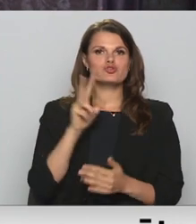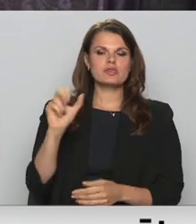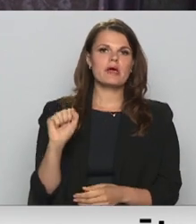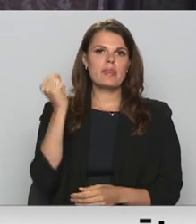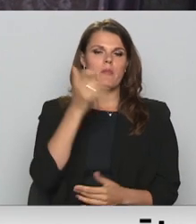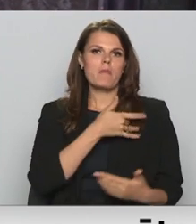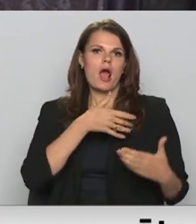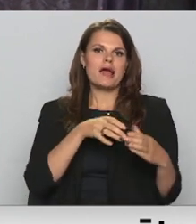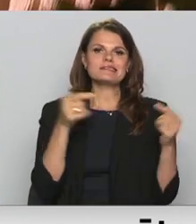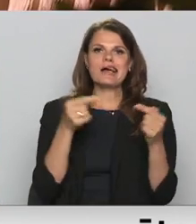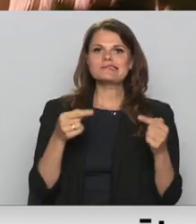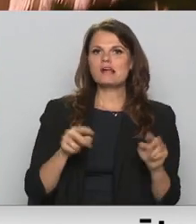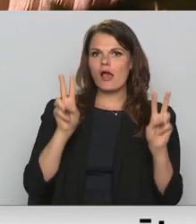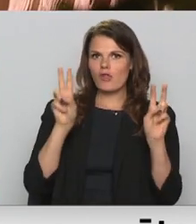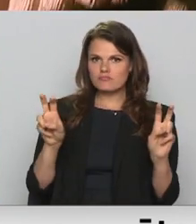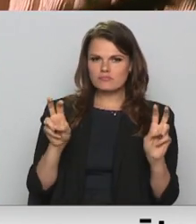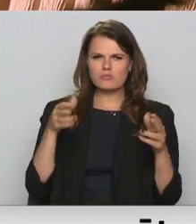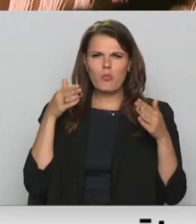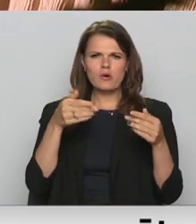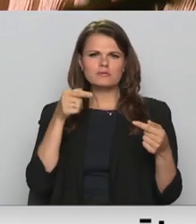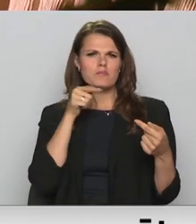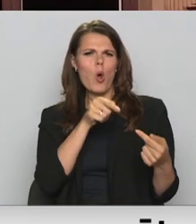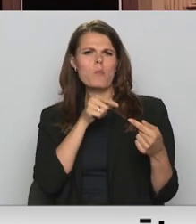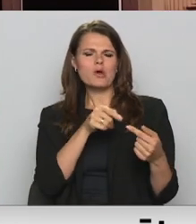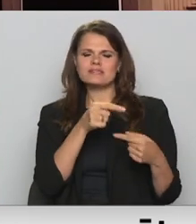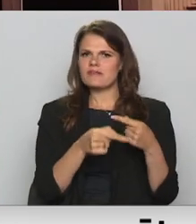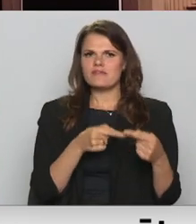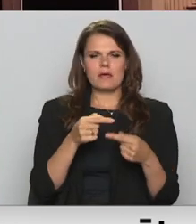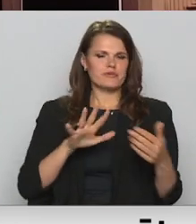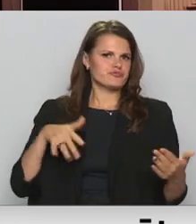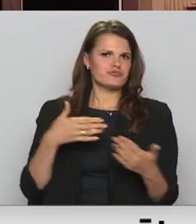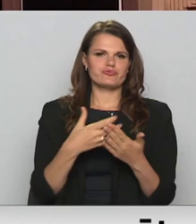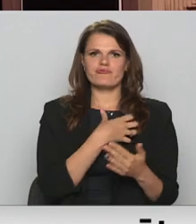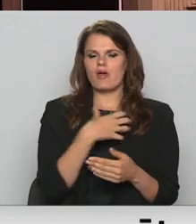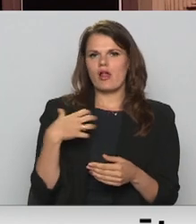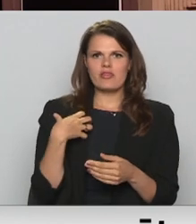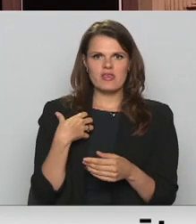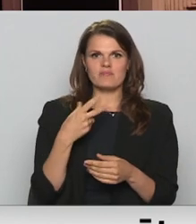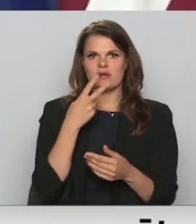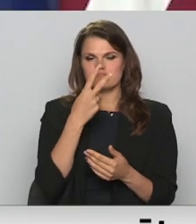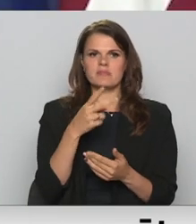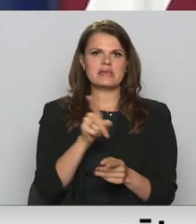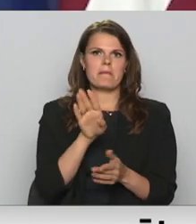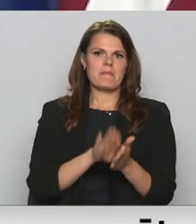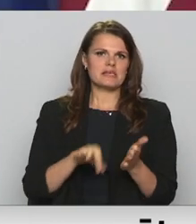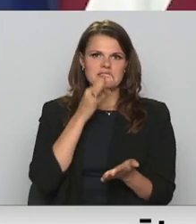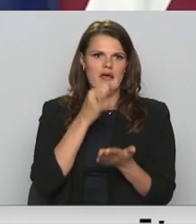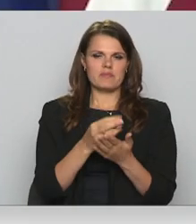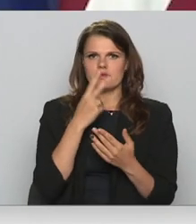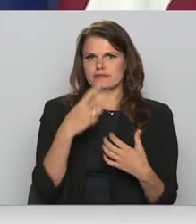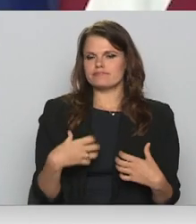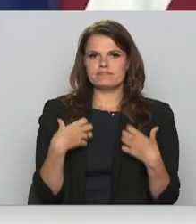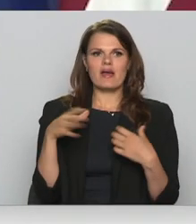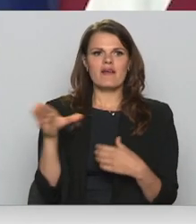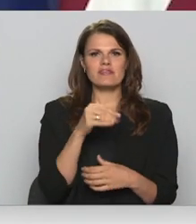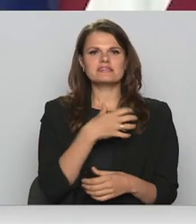partijas saskaņa – savu mūžīgā opozicionāru tēlu saistē ar visu līdzšanējo valdību bezatbildību. Visas valdīklās, kas tiek